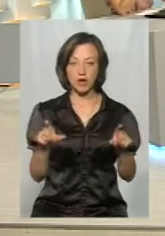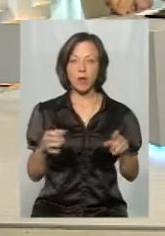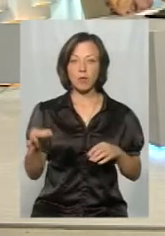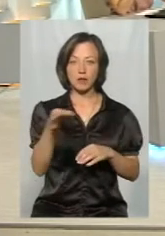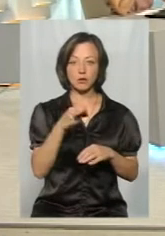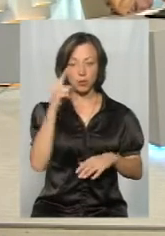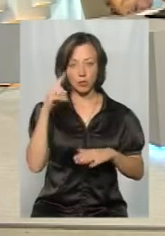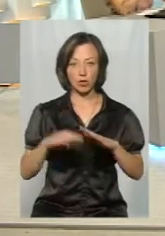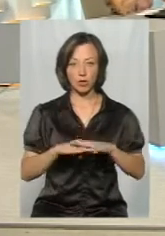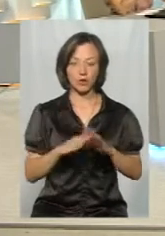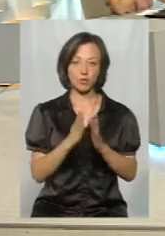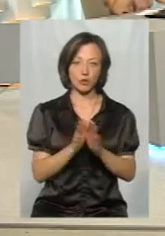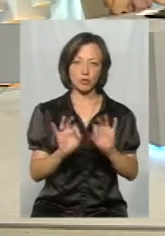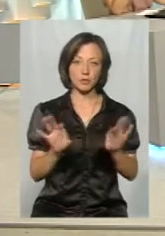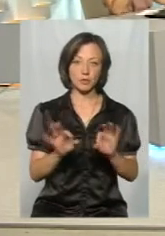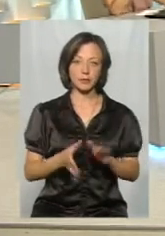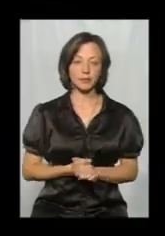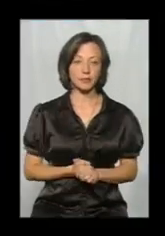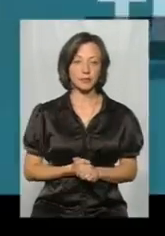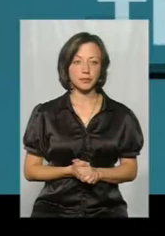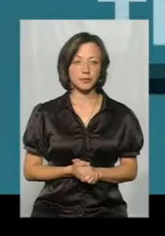обласного підпорядкування. Прошу, прямомову.